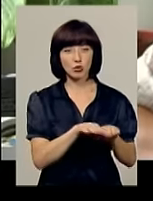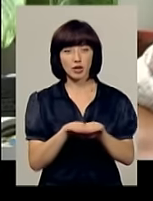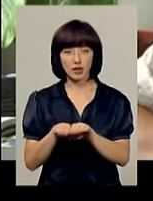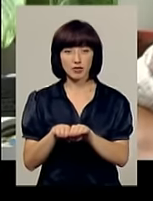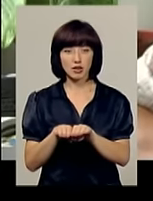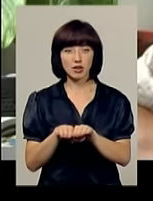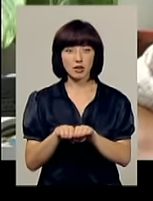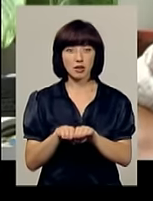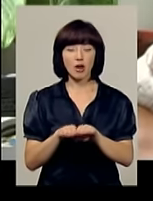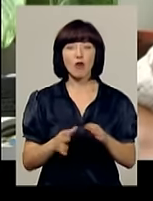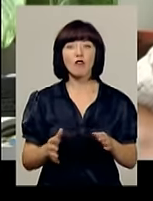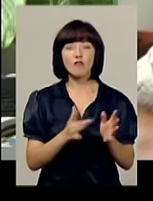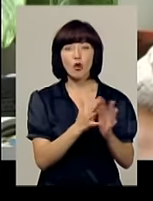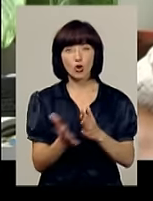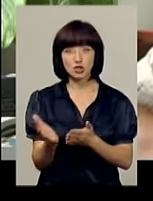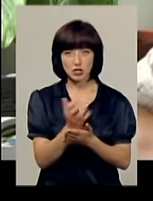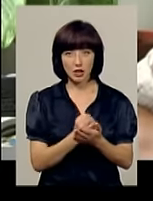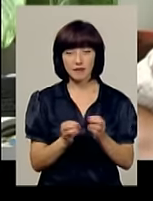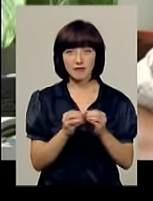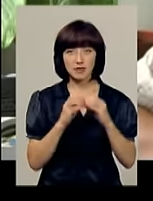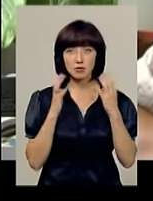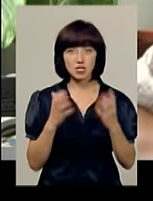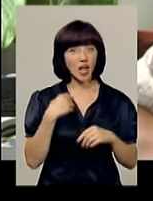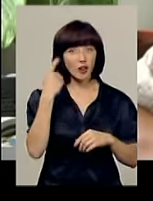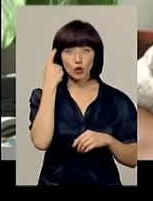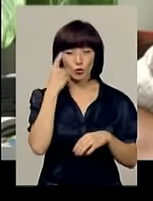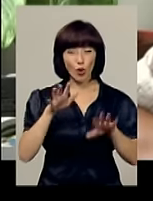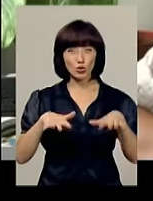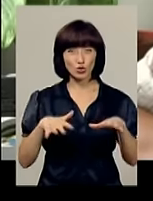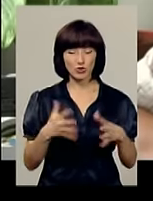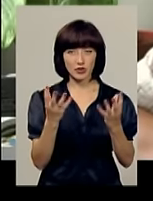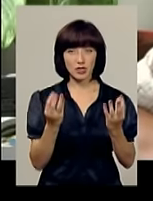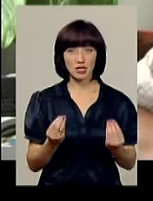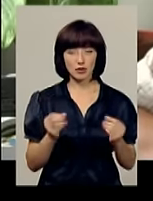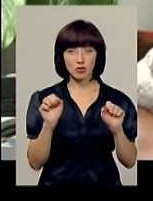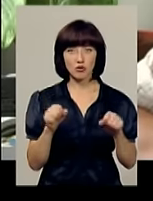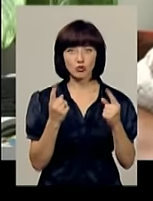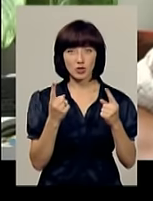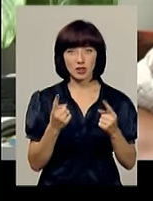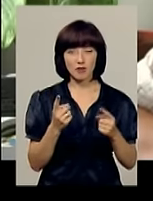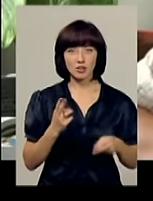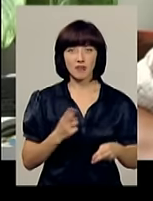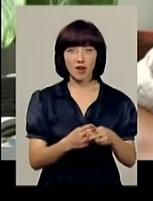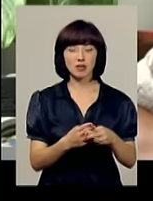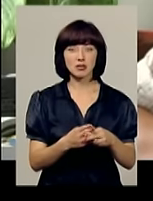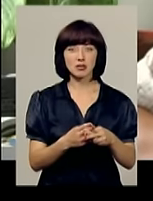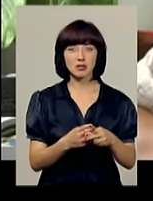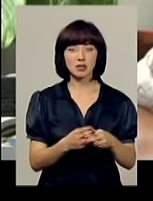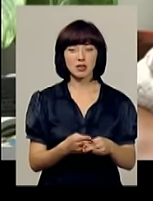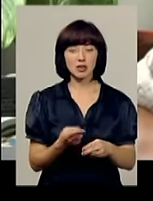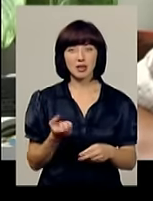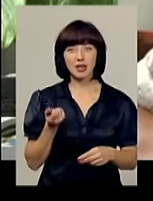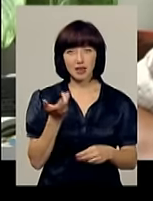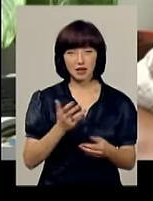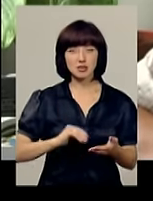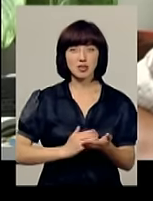вирожайність збережеться. Я не думаю, що цих кілька днів дощових вони суттєво вплинуть на кількість